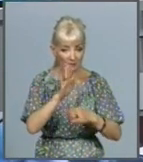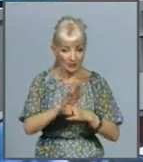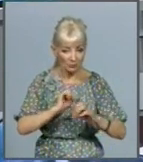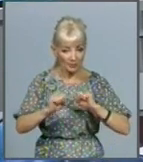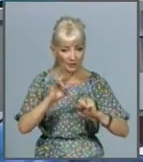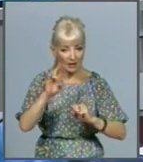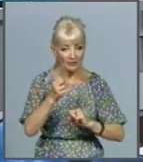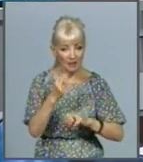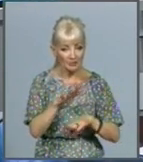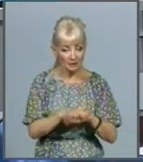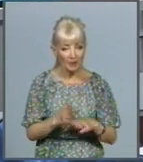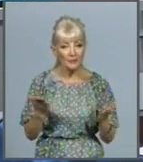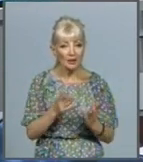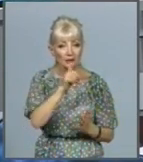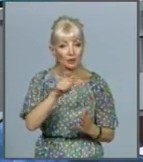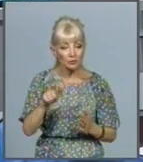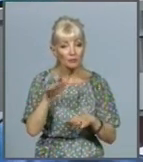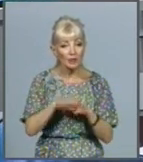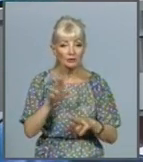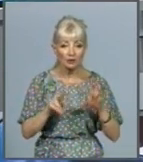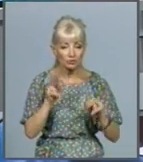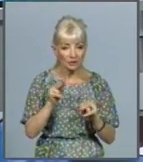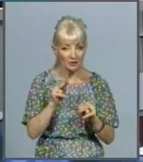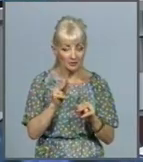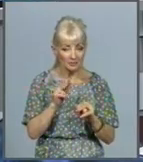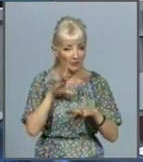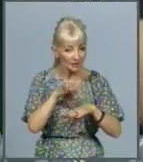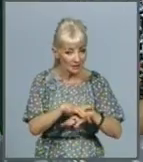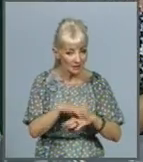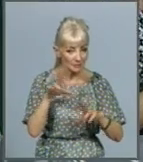Яких осіб у фінустановах вважають підозрілими, розкажуть мої колеги.